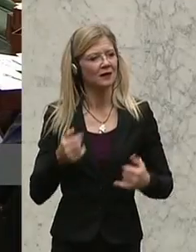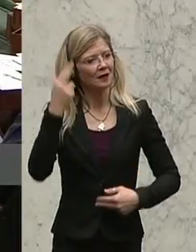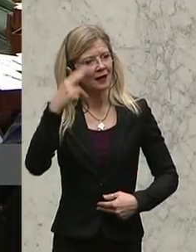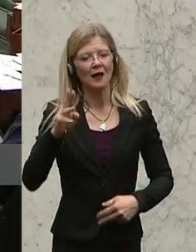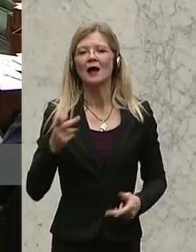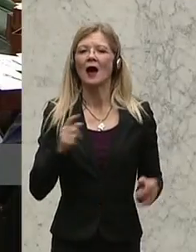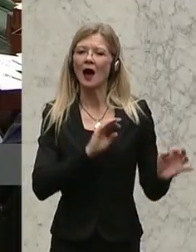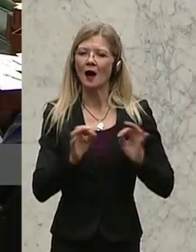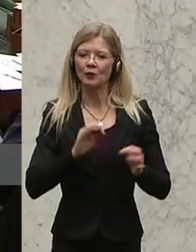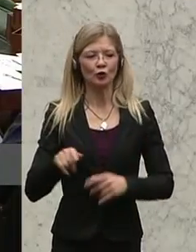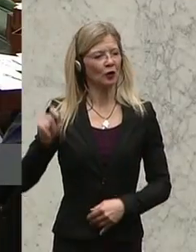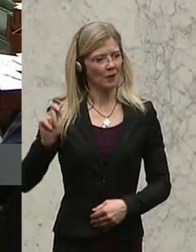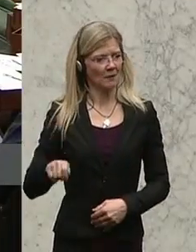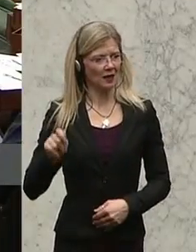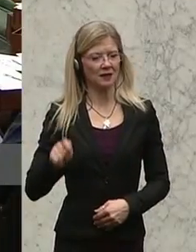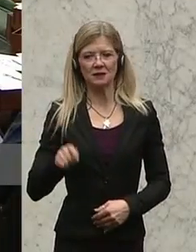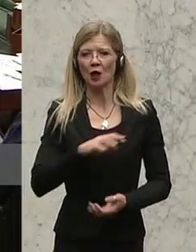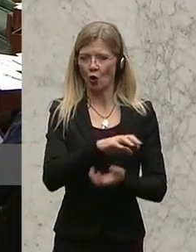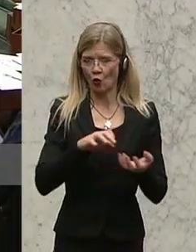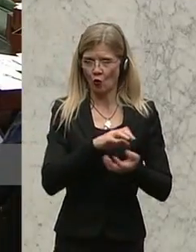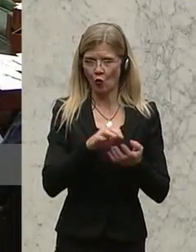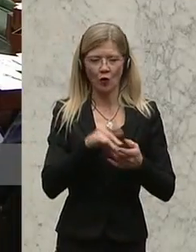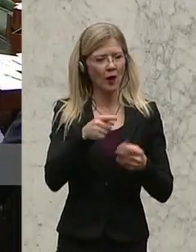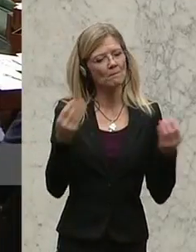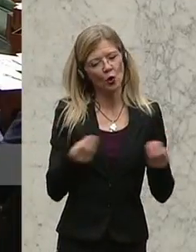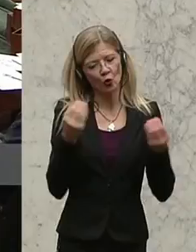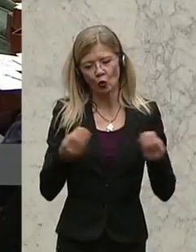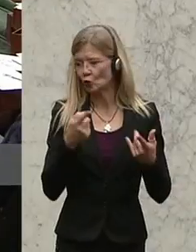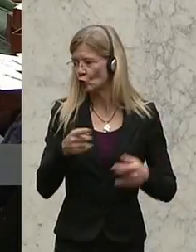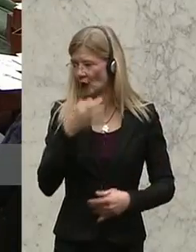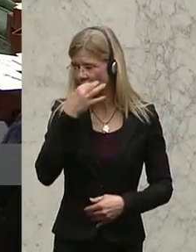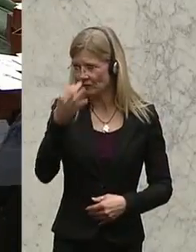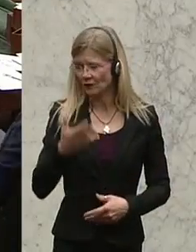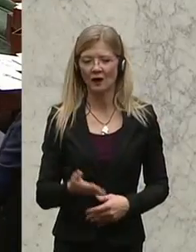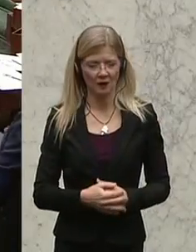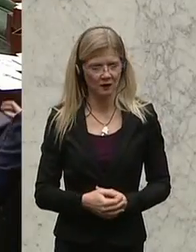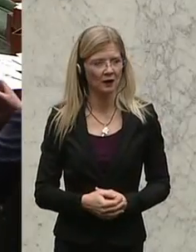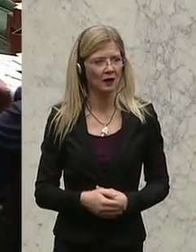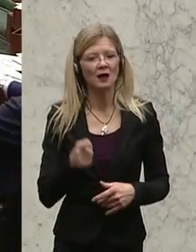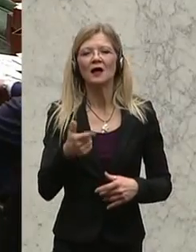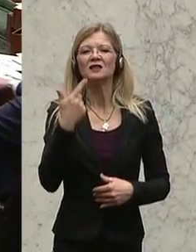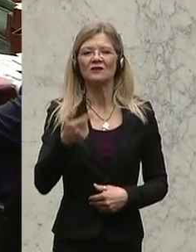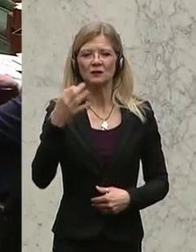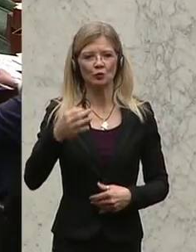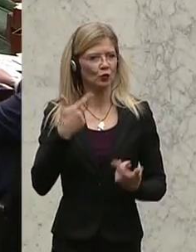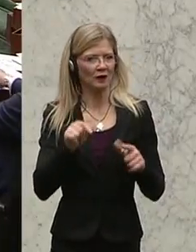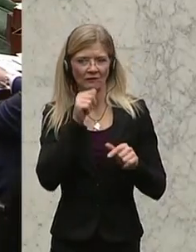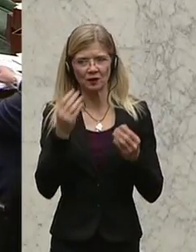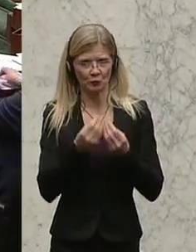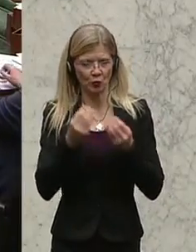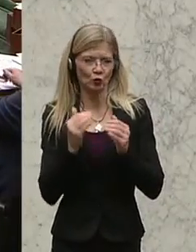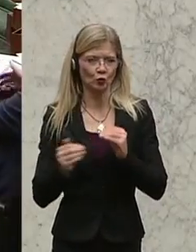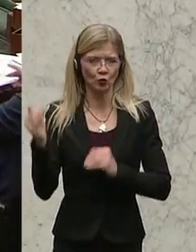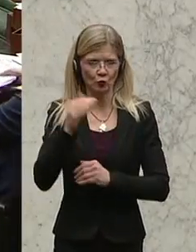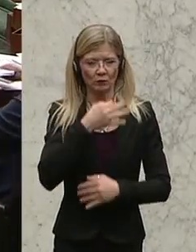CETA, TTIP und TISA. Die über 560.000 Unterschriften von österreichischen Bürgerinnen für das Volksbegehren gegen TTIP,